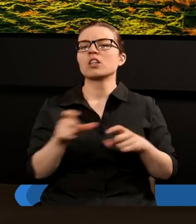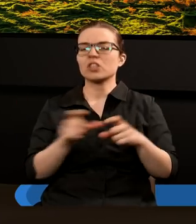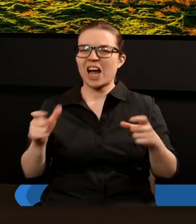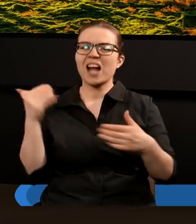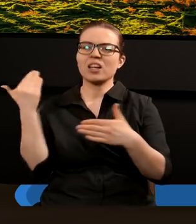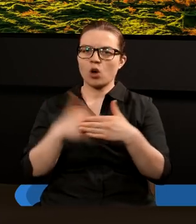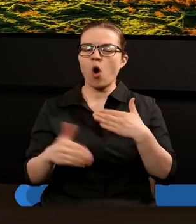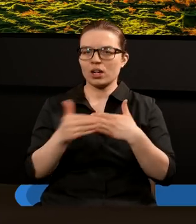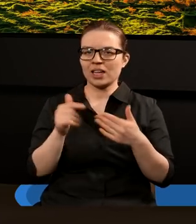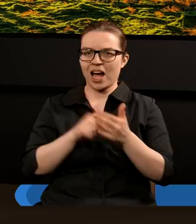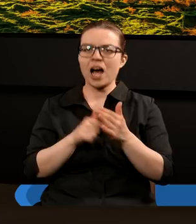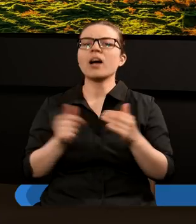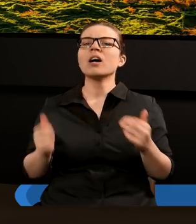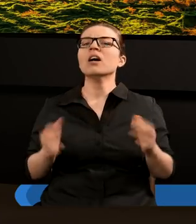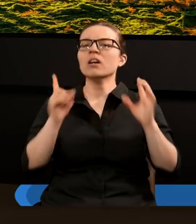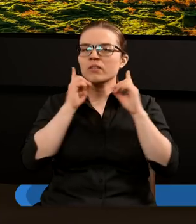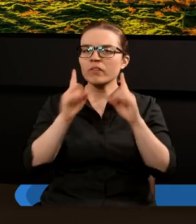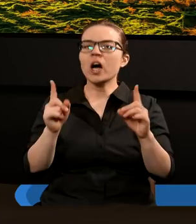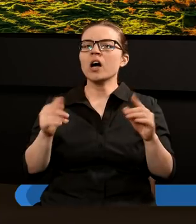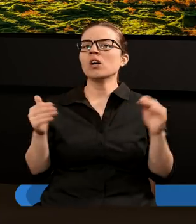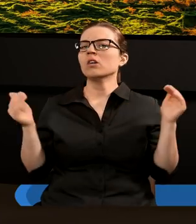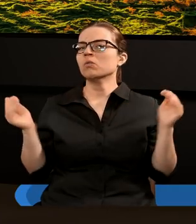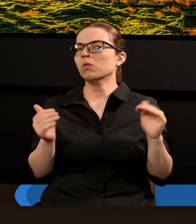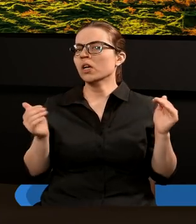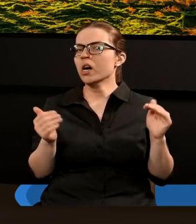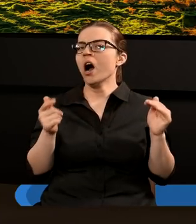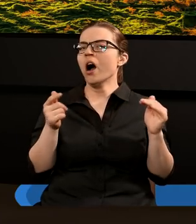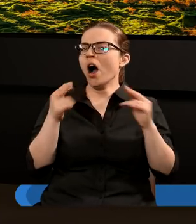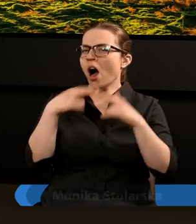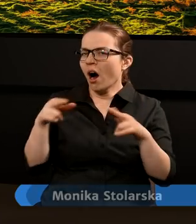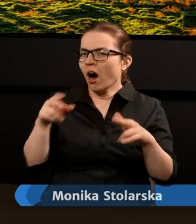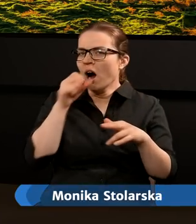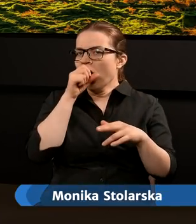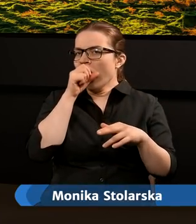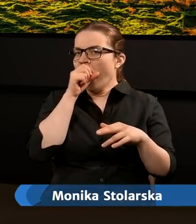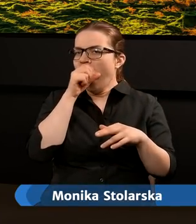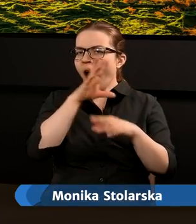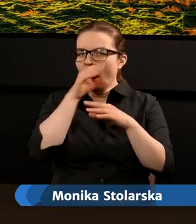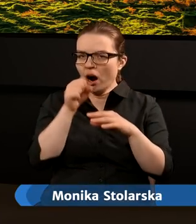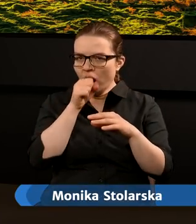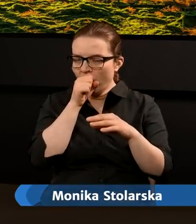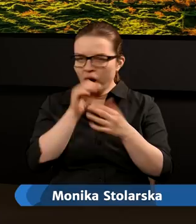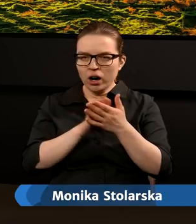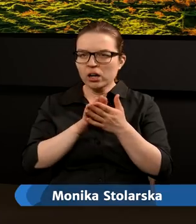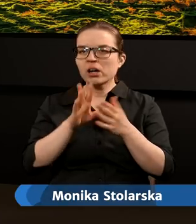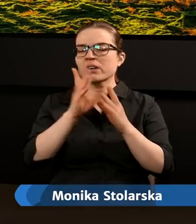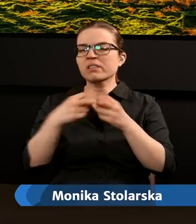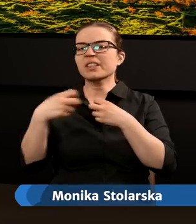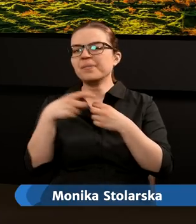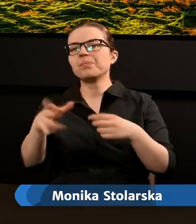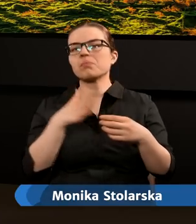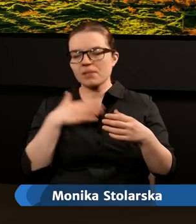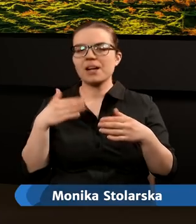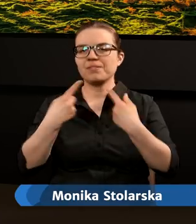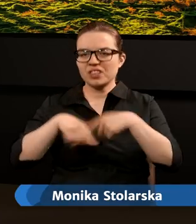końca. No i faktycznie, o ile rzeczywiście możemy powiedzieć, zinterpretować, że te wszystkie cechy bestii z morza zostały